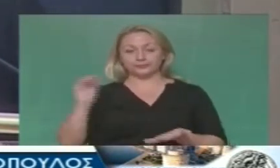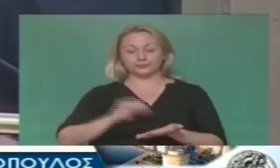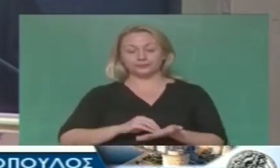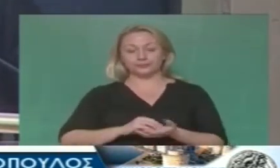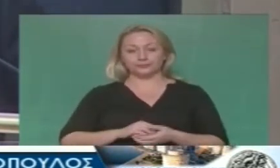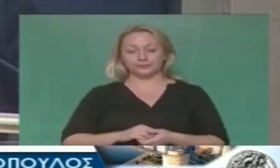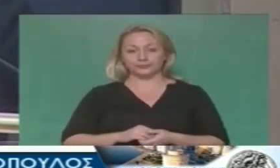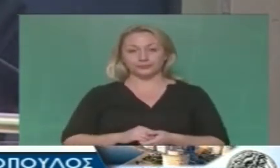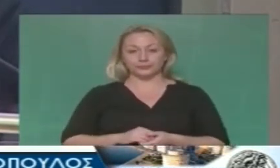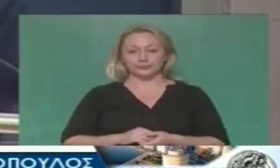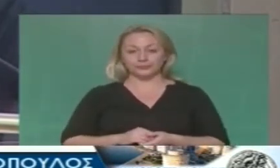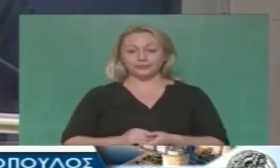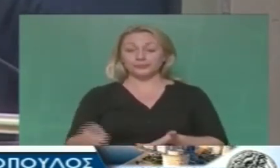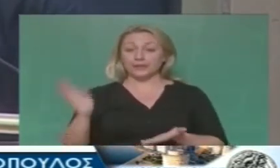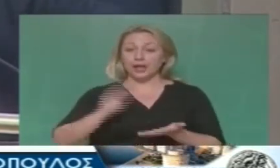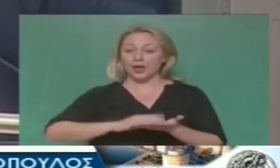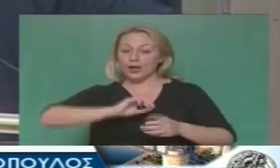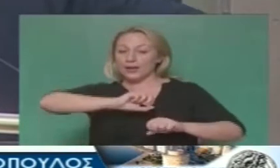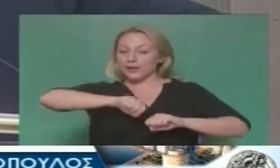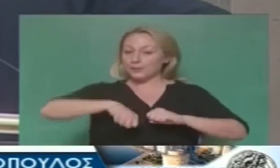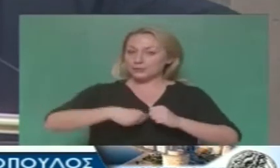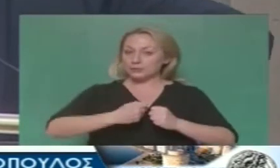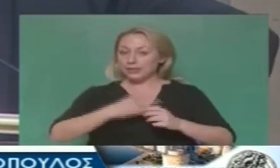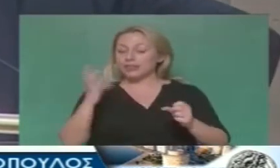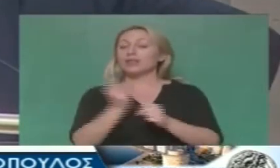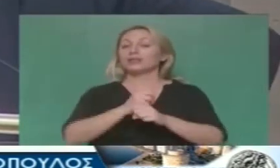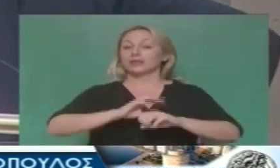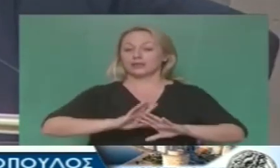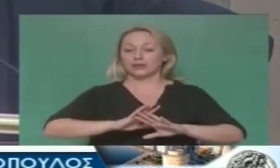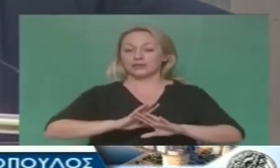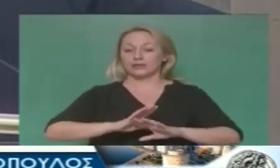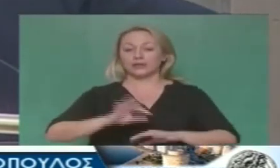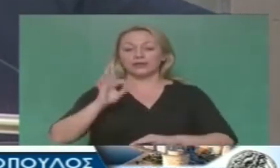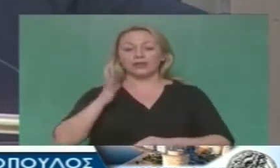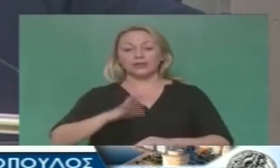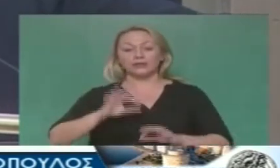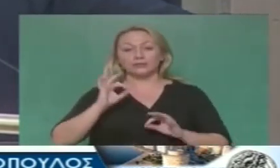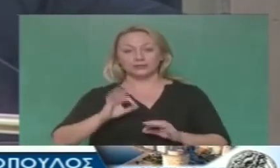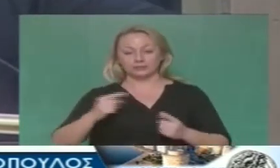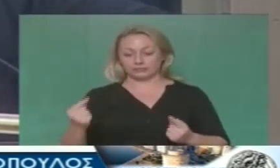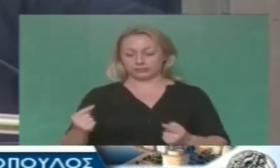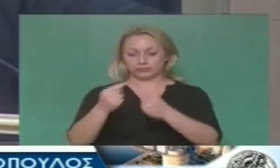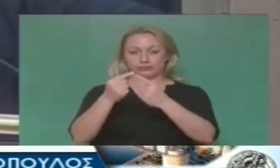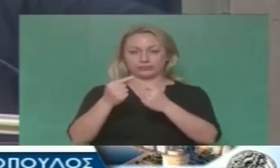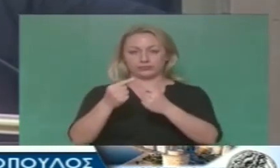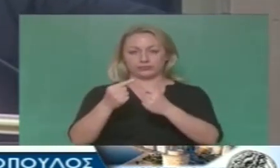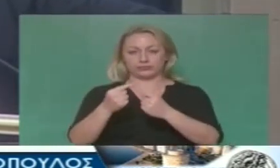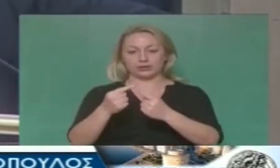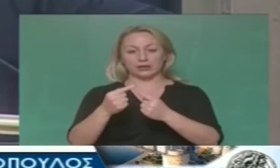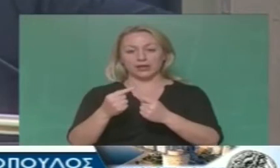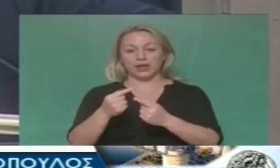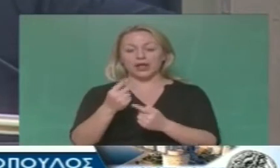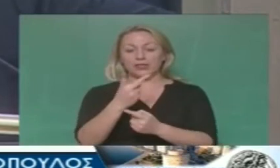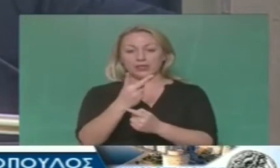Επίσης, έγινε μια προσπάθεια, δεν πέτυχε βέβαια, να γίνει μια αντιπαράθεση μεταξύ